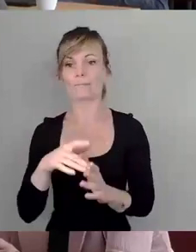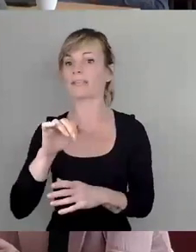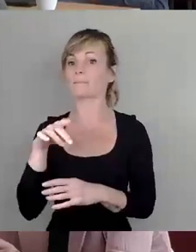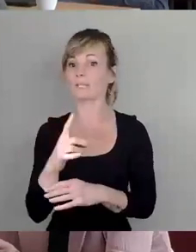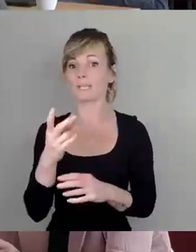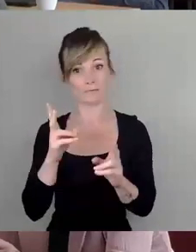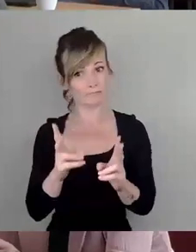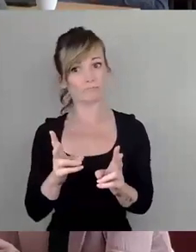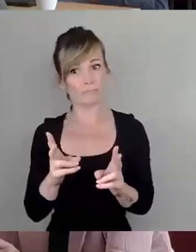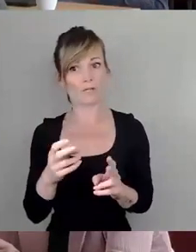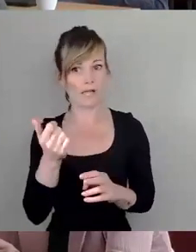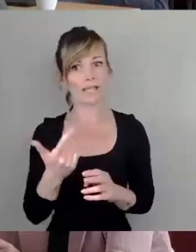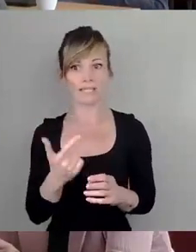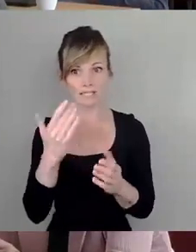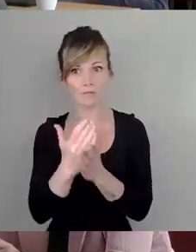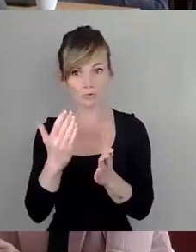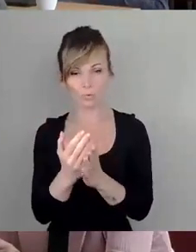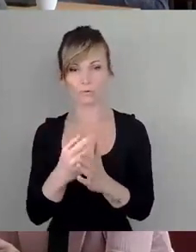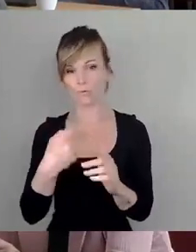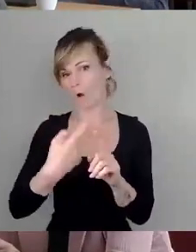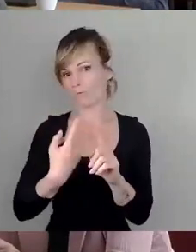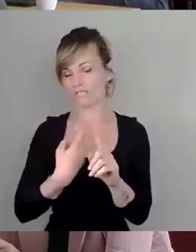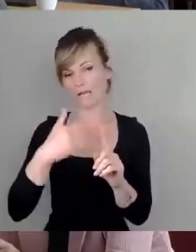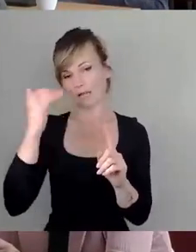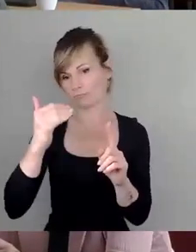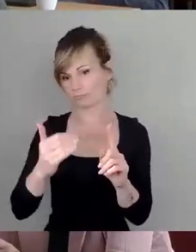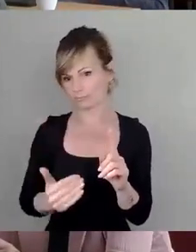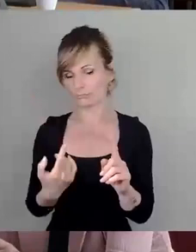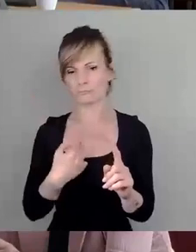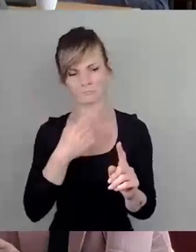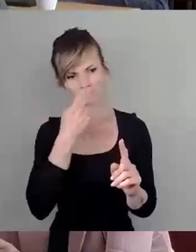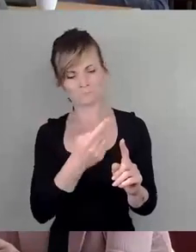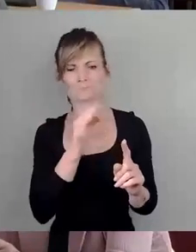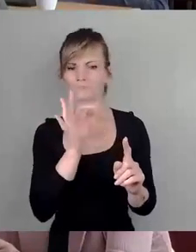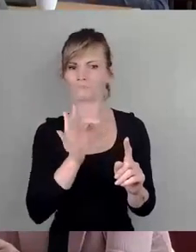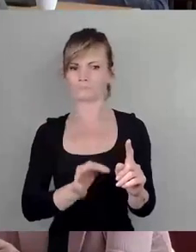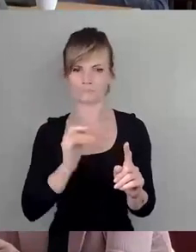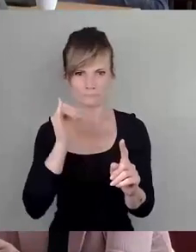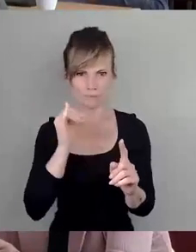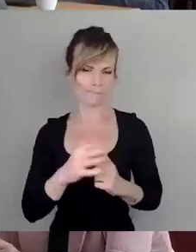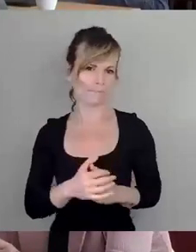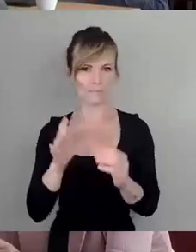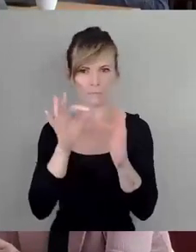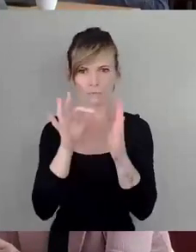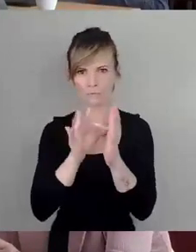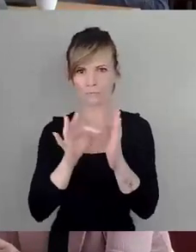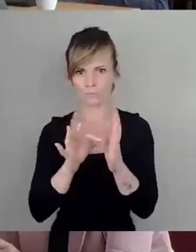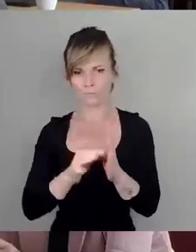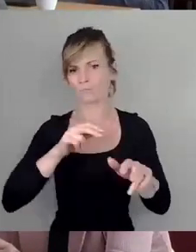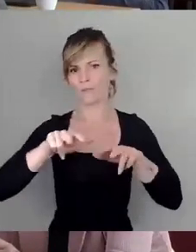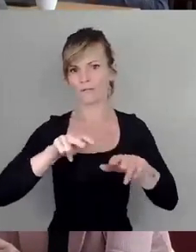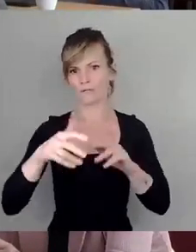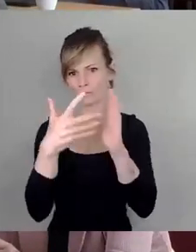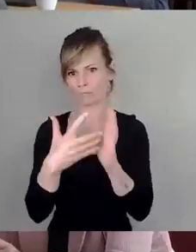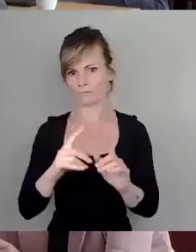einiges aufgezählt, was uns auch sehr sinnvoll erscheint. Und wir möchten wirklich, dass das Punkt für Punkt von der Verwaltung geprüft wird.